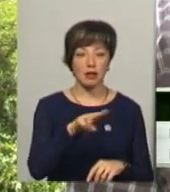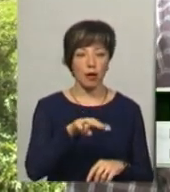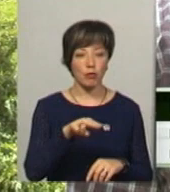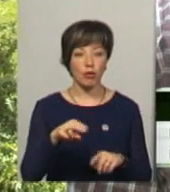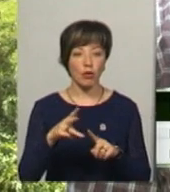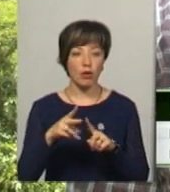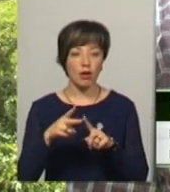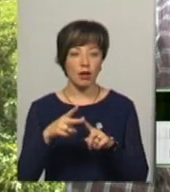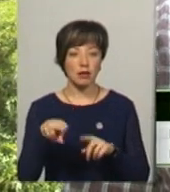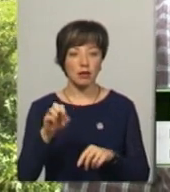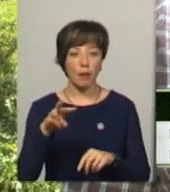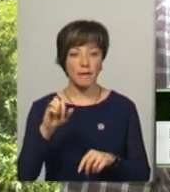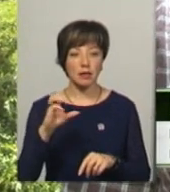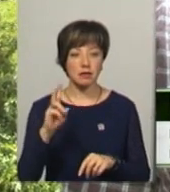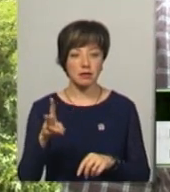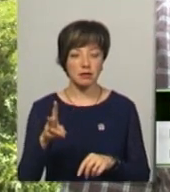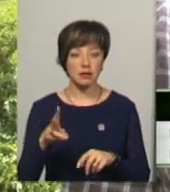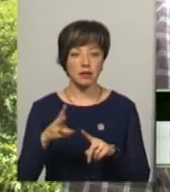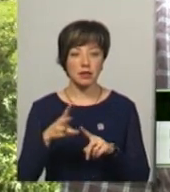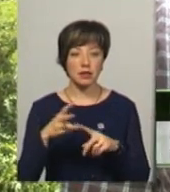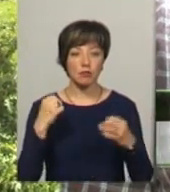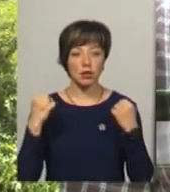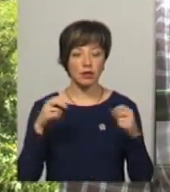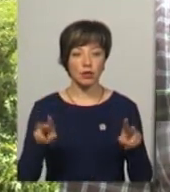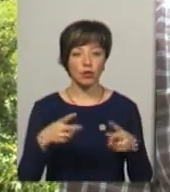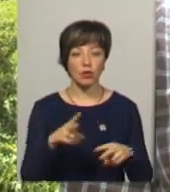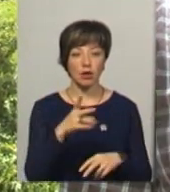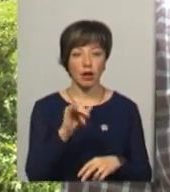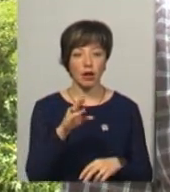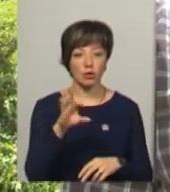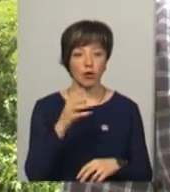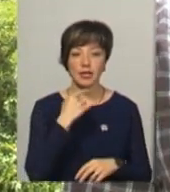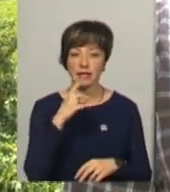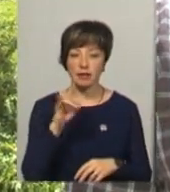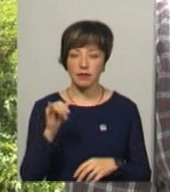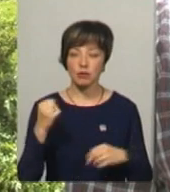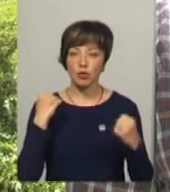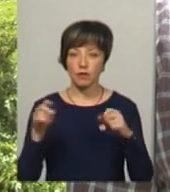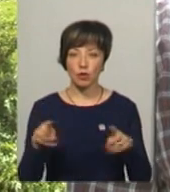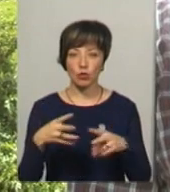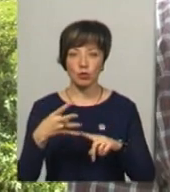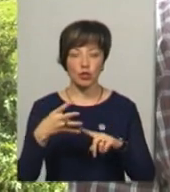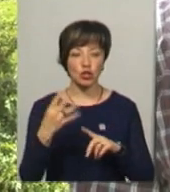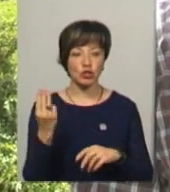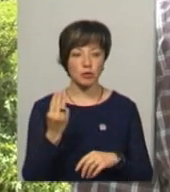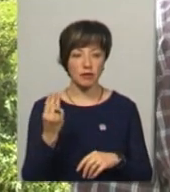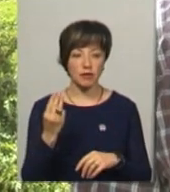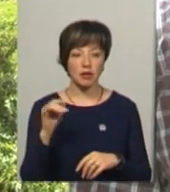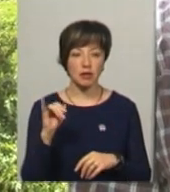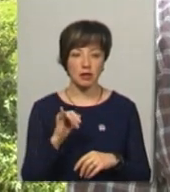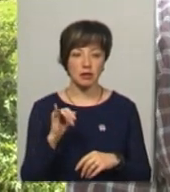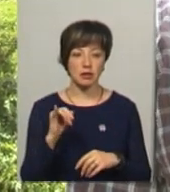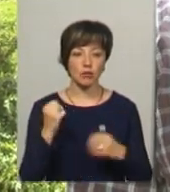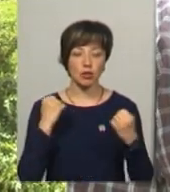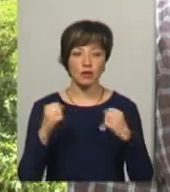академія «Дамаск», спортивний клуб «Греплінг-Красилів» та спортивний клуб «Шепетівки» і спортивний